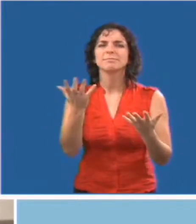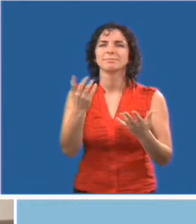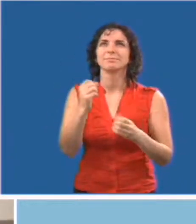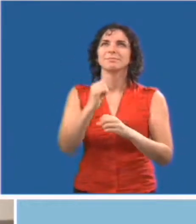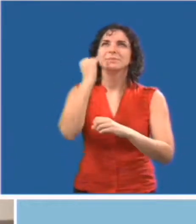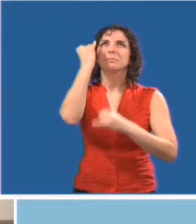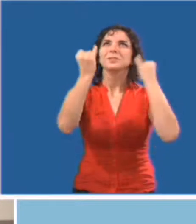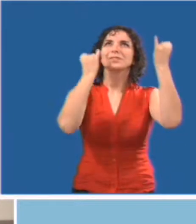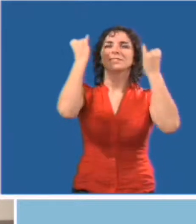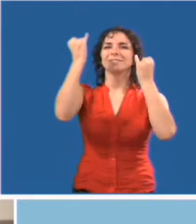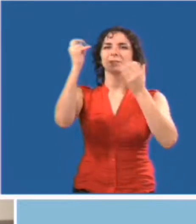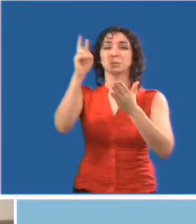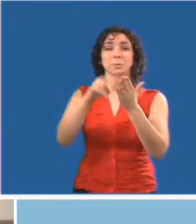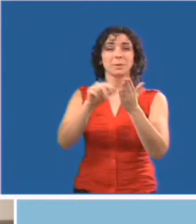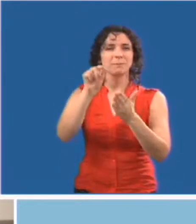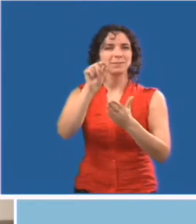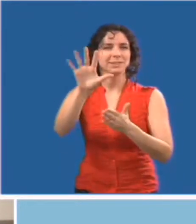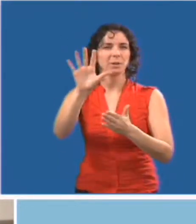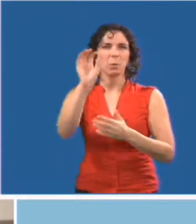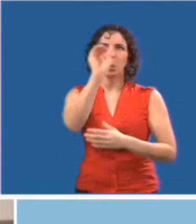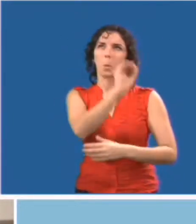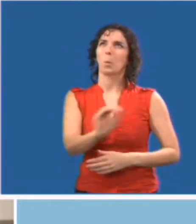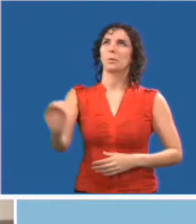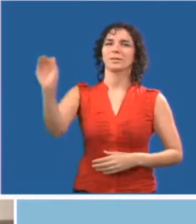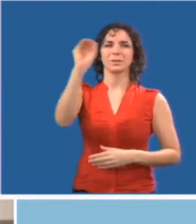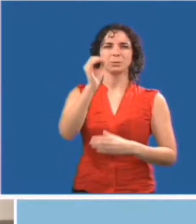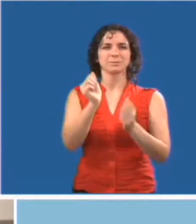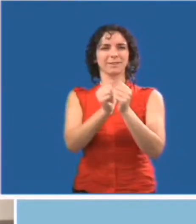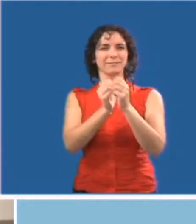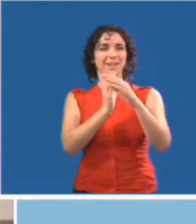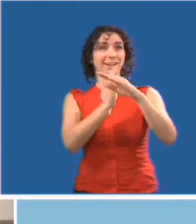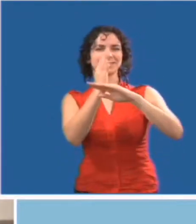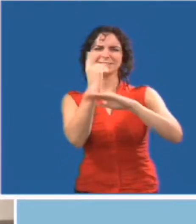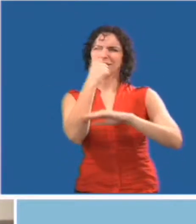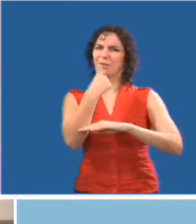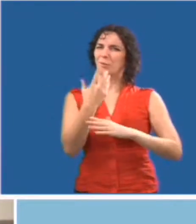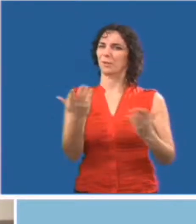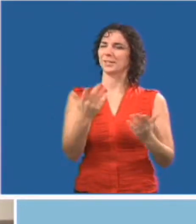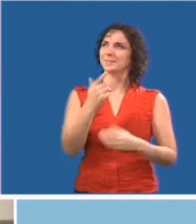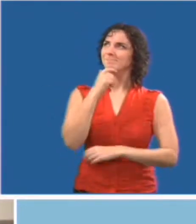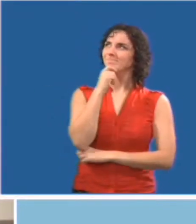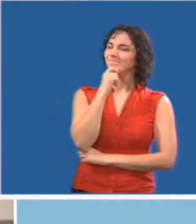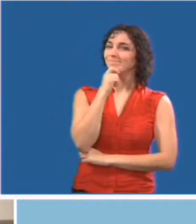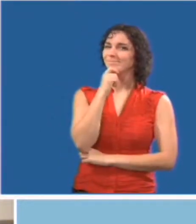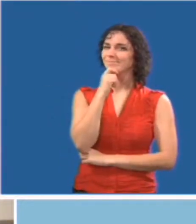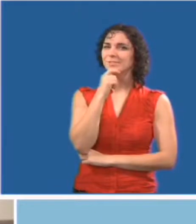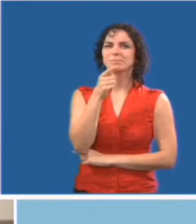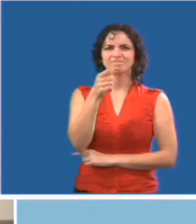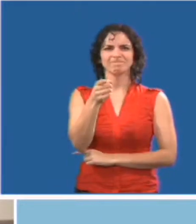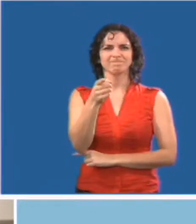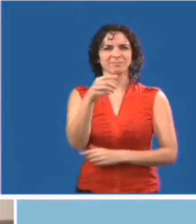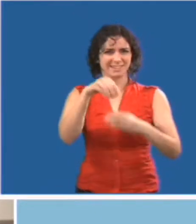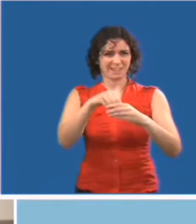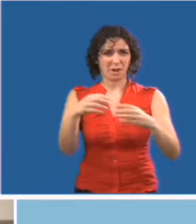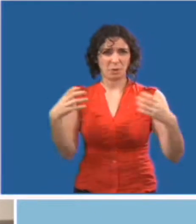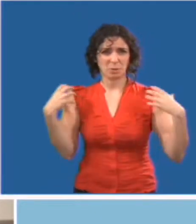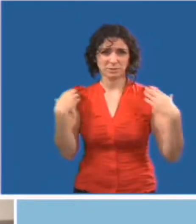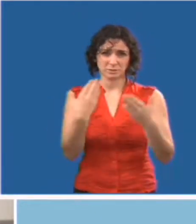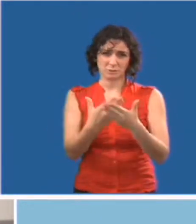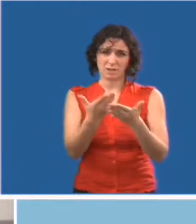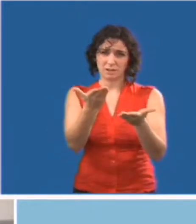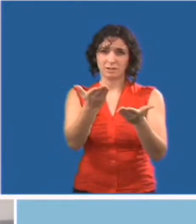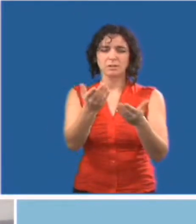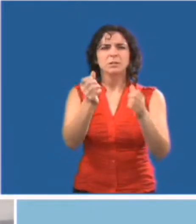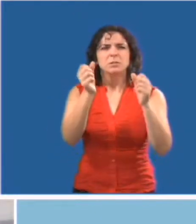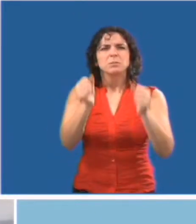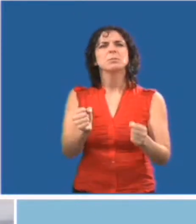pourrait ressembler. Dans votre rôle au sein du conseil scolaire, que pouvez-vous faire pour que cette vision devienne